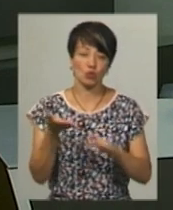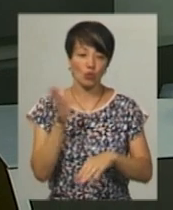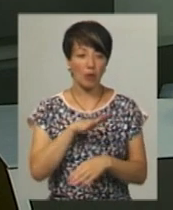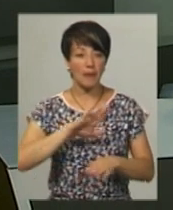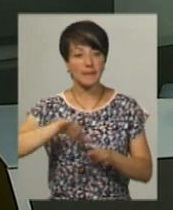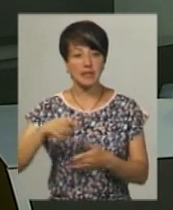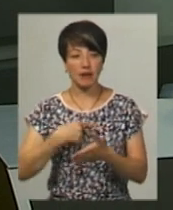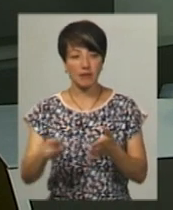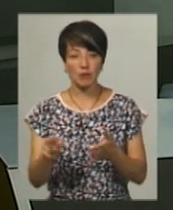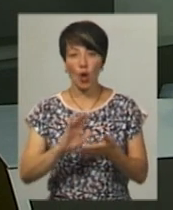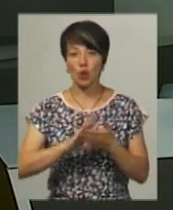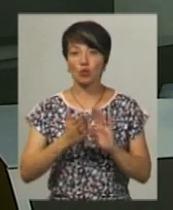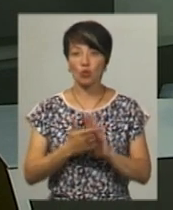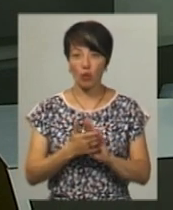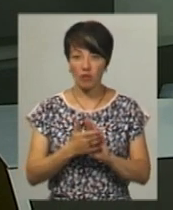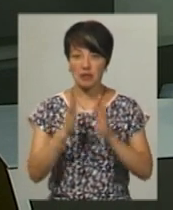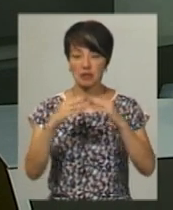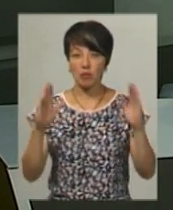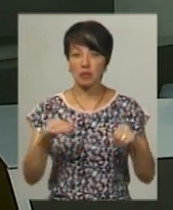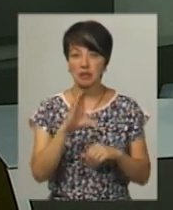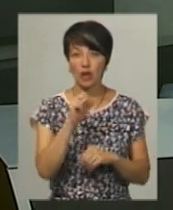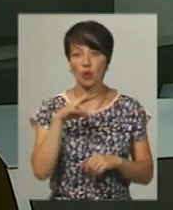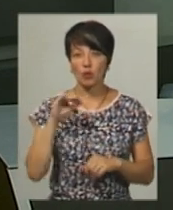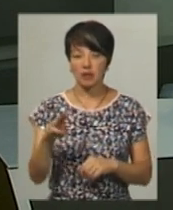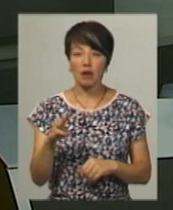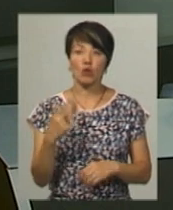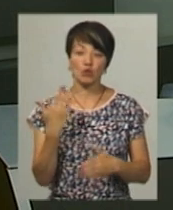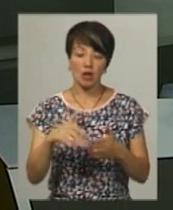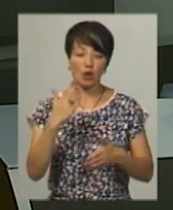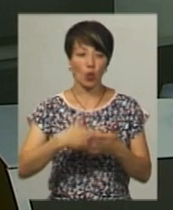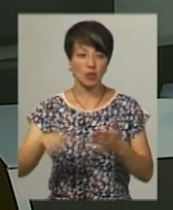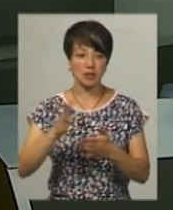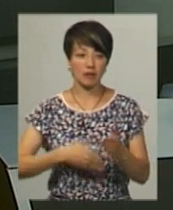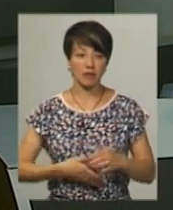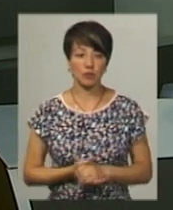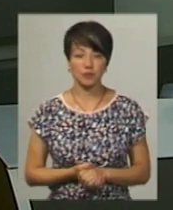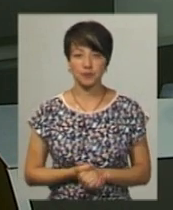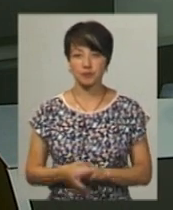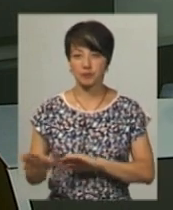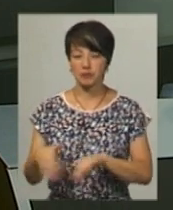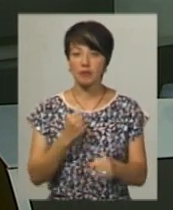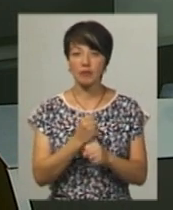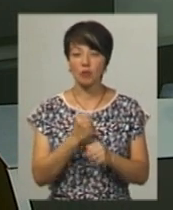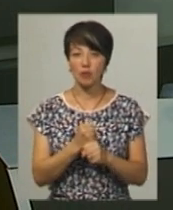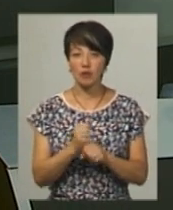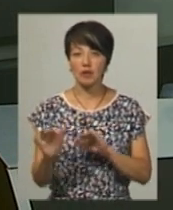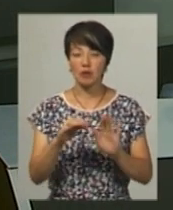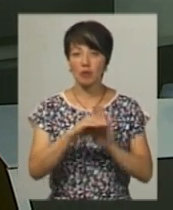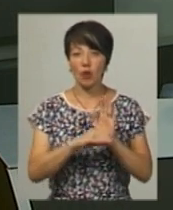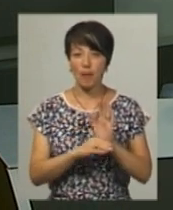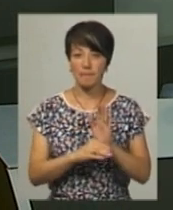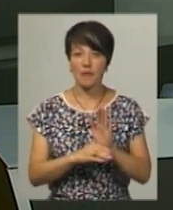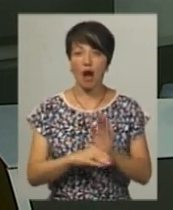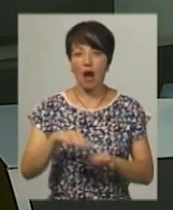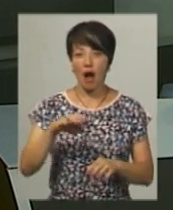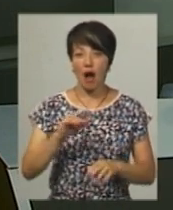виписки. Договір з табором «Салют», у якому отруїлися діти, вже розірвано. Роботу в дії програми «Кар'єрний